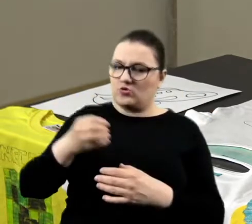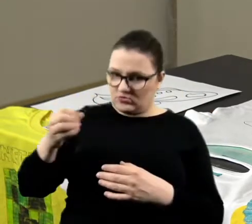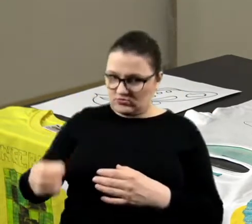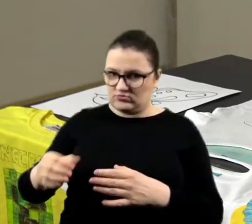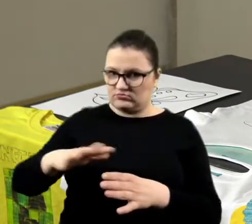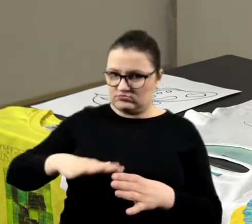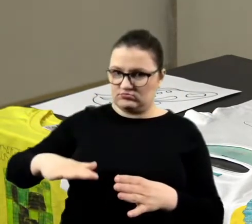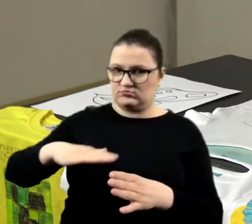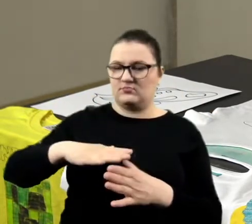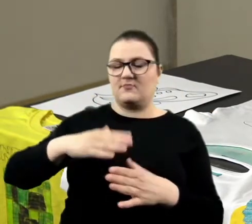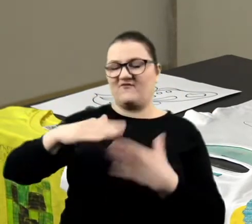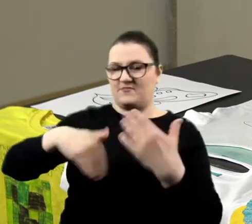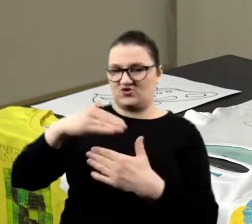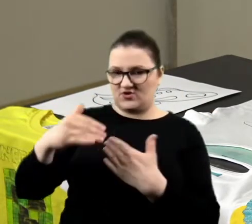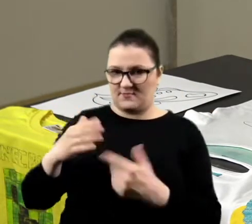paleta do wymieszania.